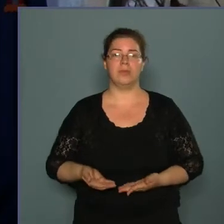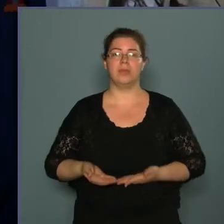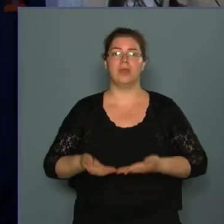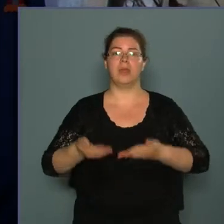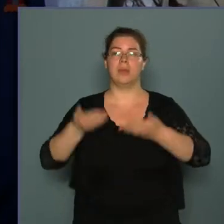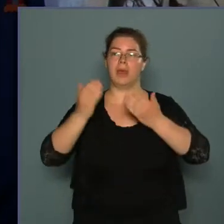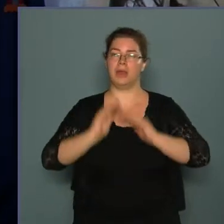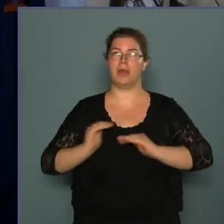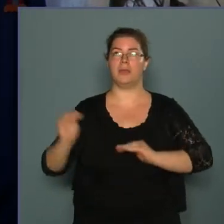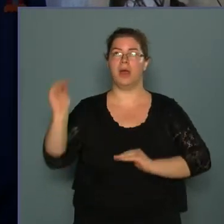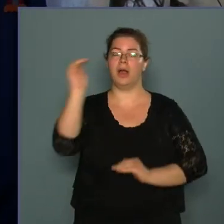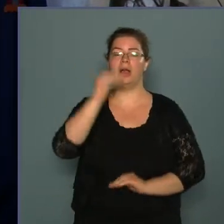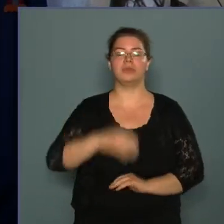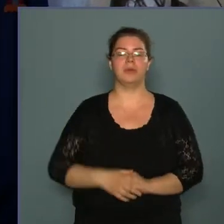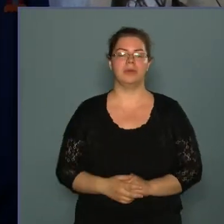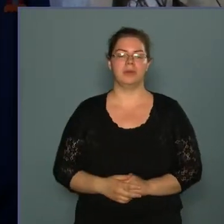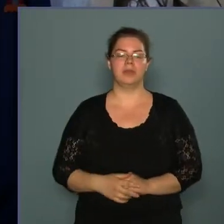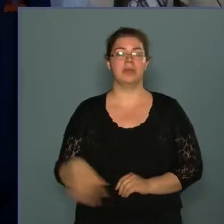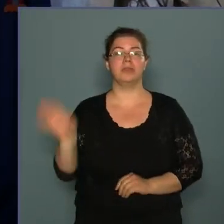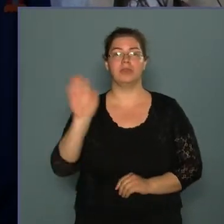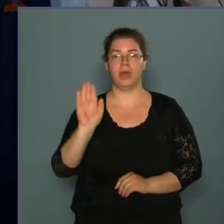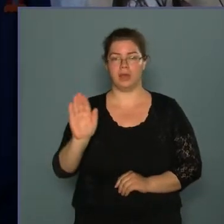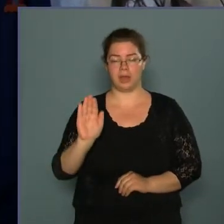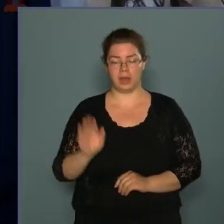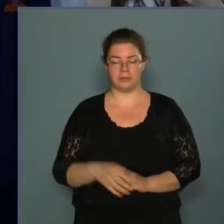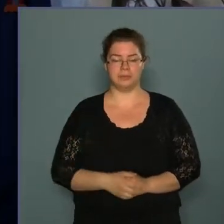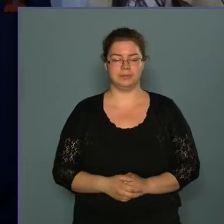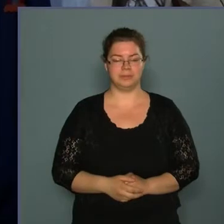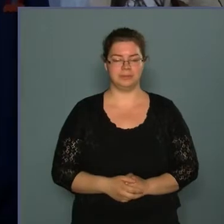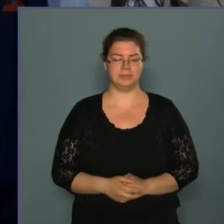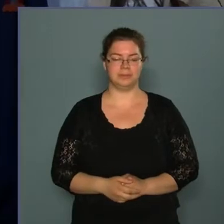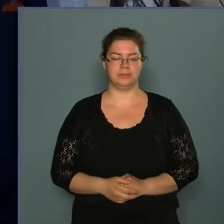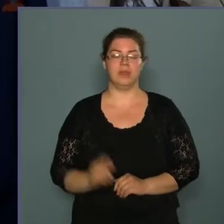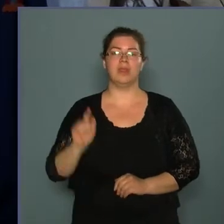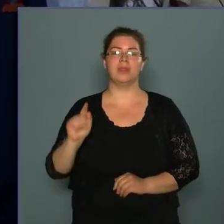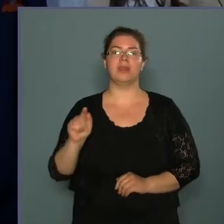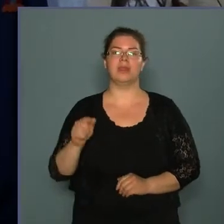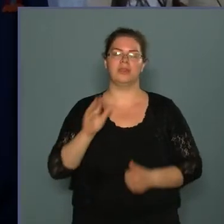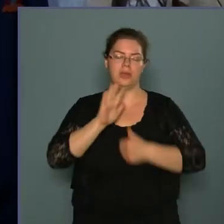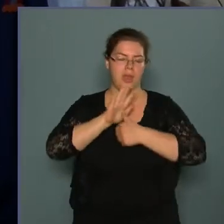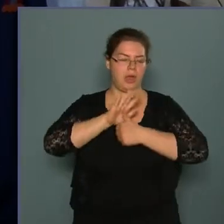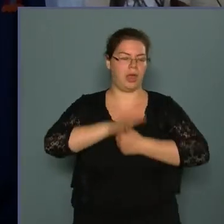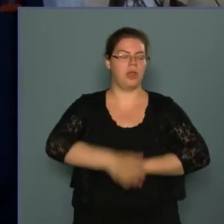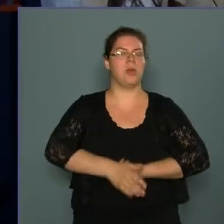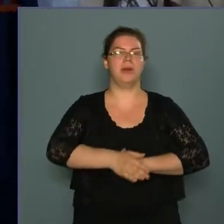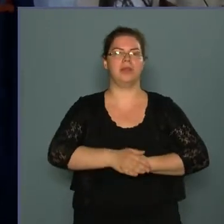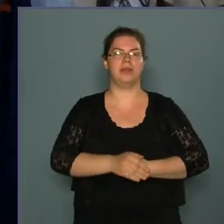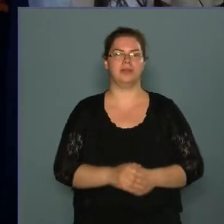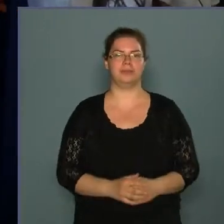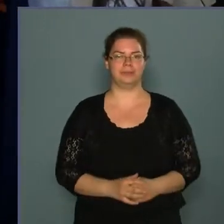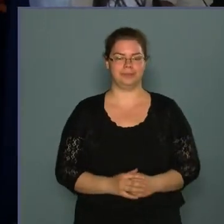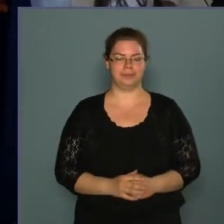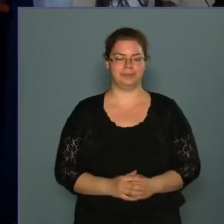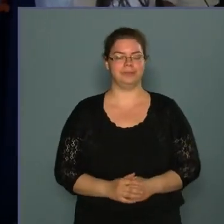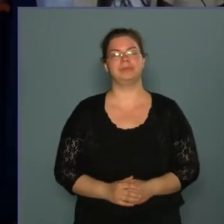máskor is. Te az elnyomadás! A